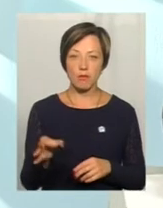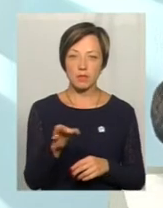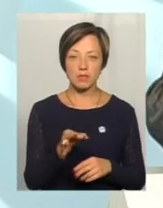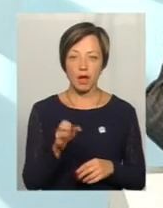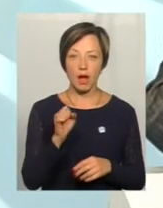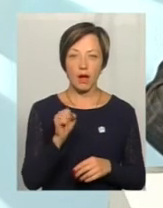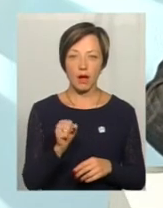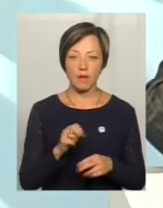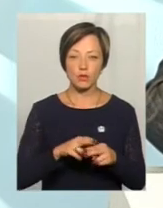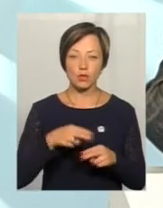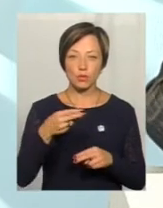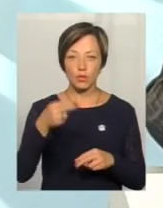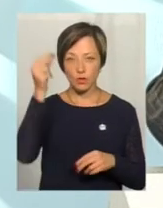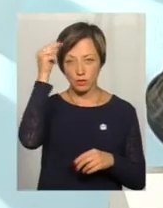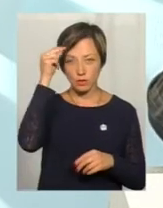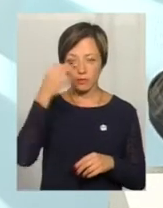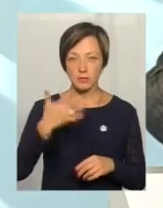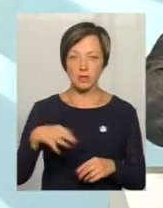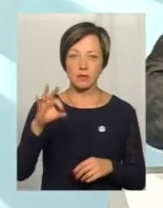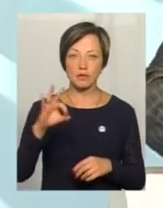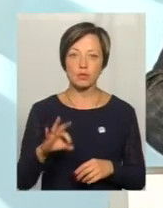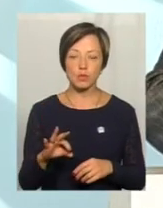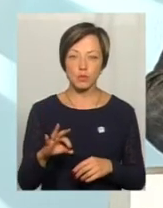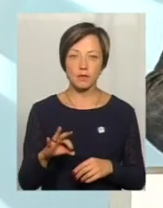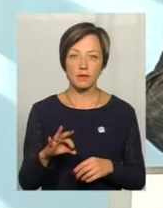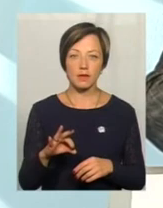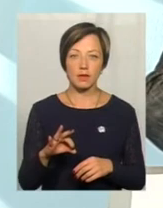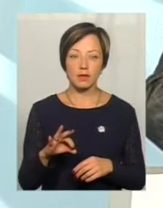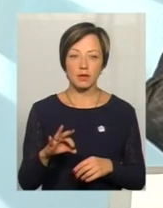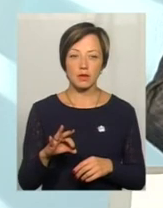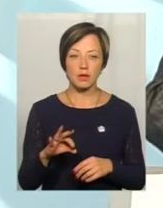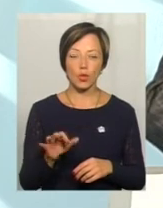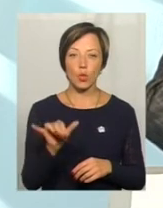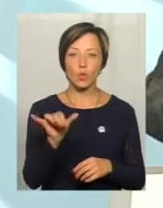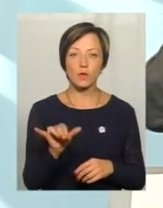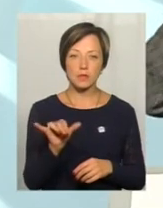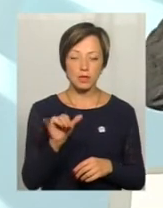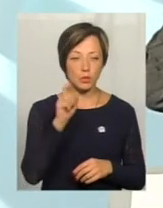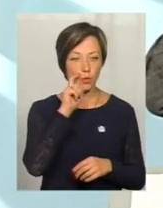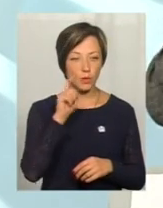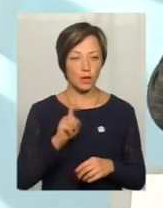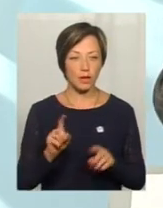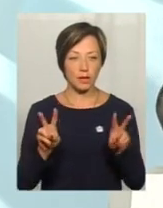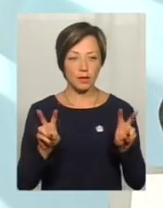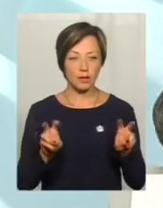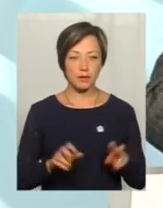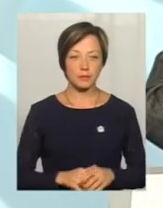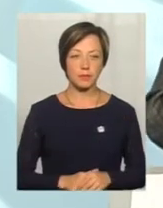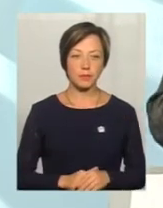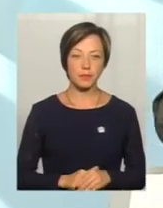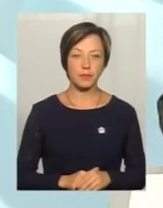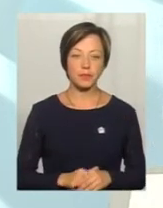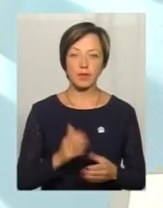відшкодовує навчання 50% в університеті Україна, який в нас